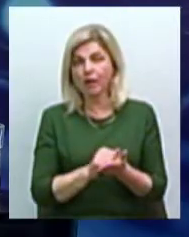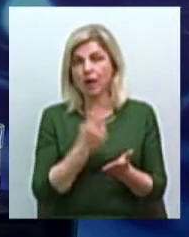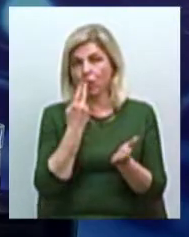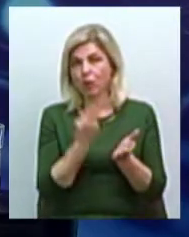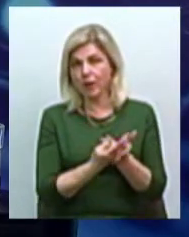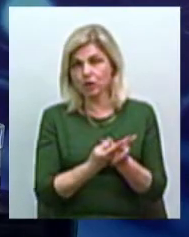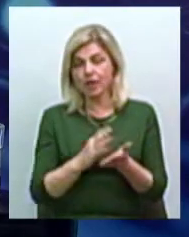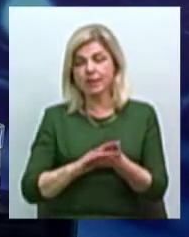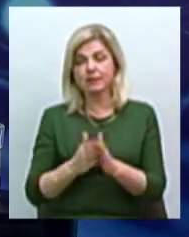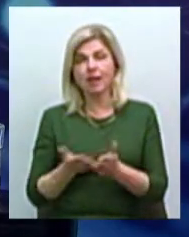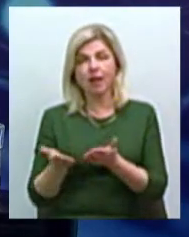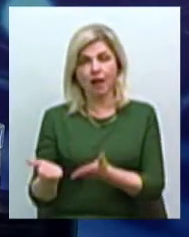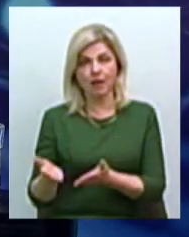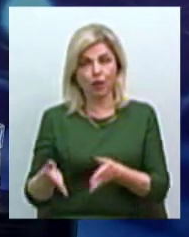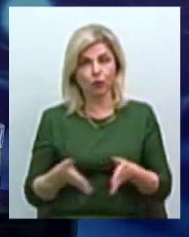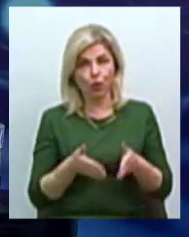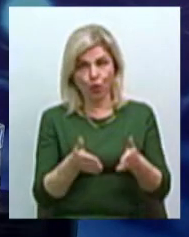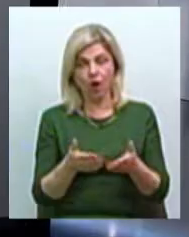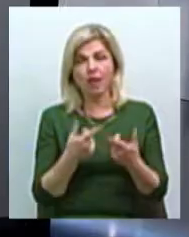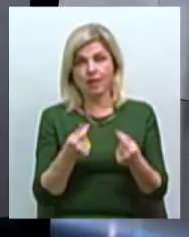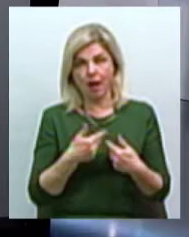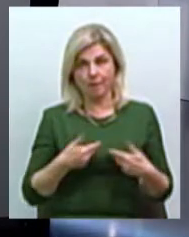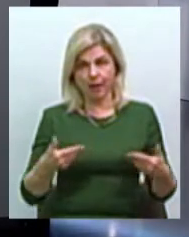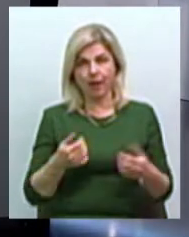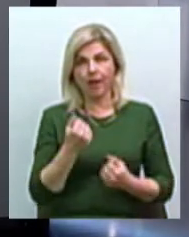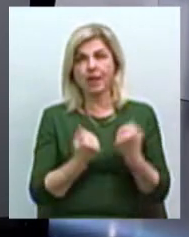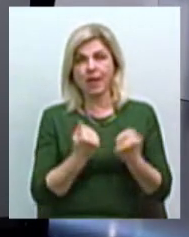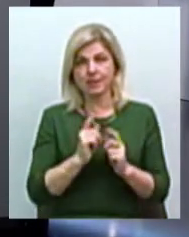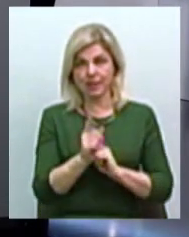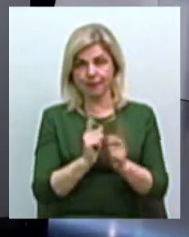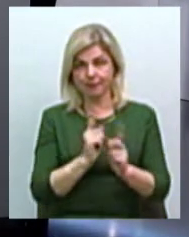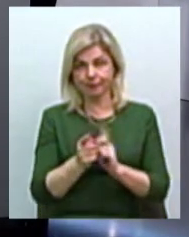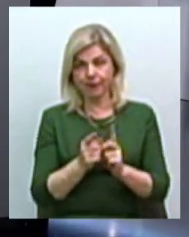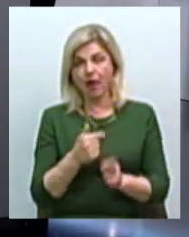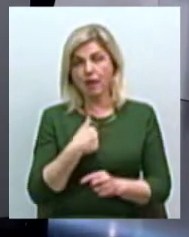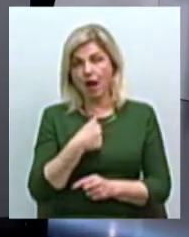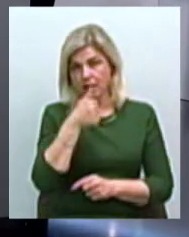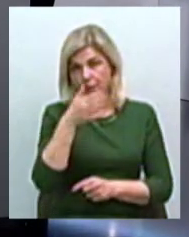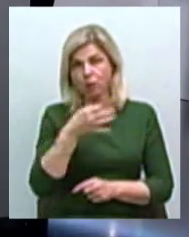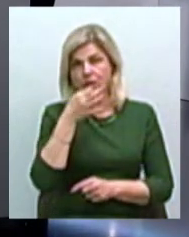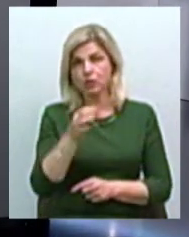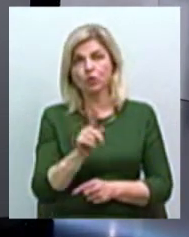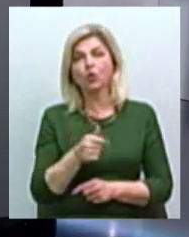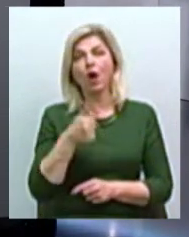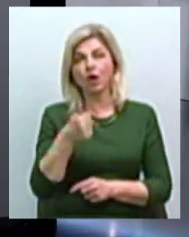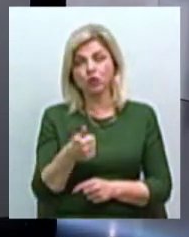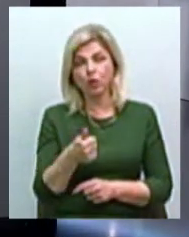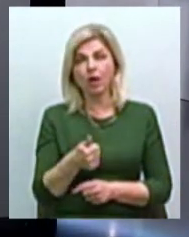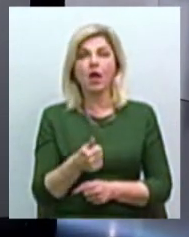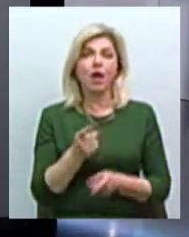состояние дороги, я не можу сказати, що добре, якщо реально, допустим, на